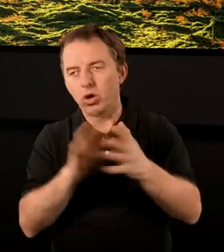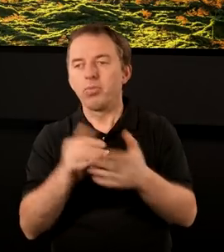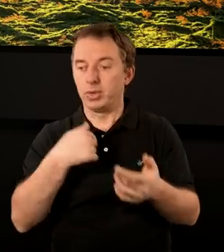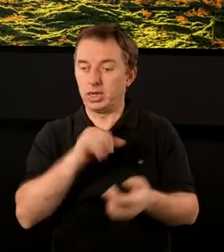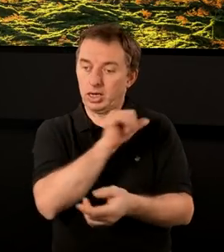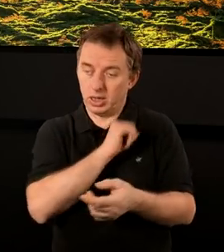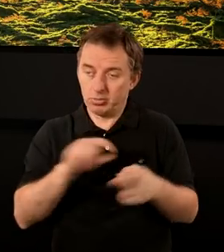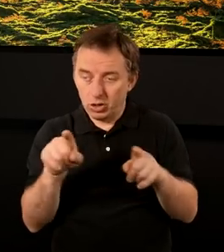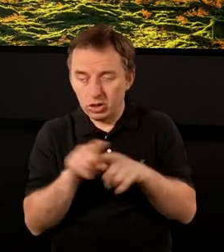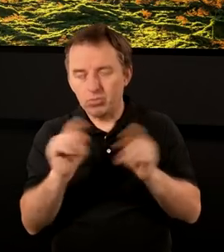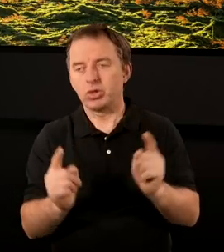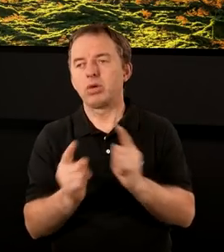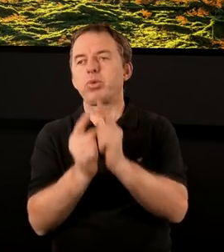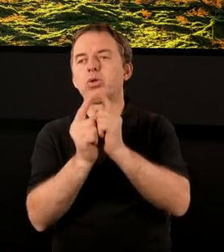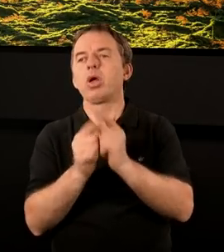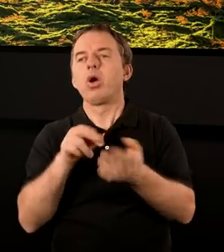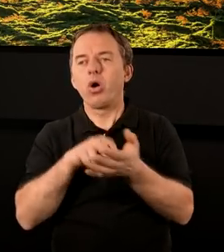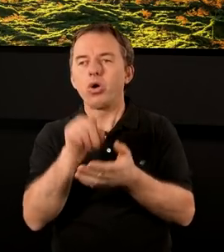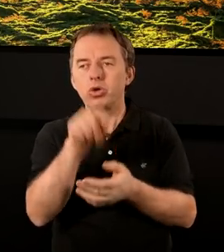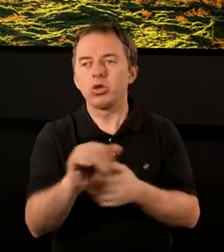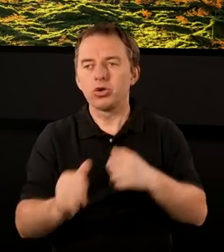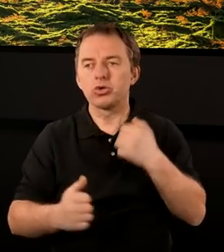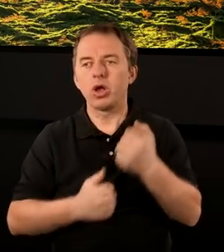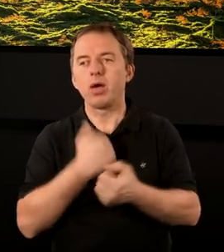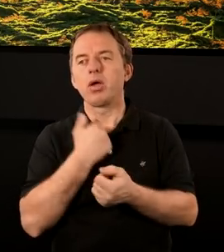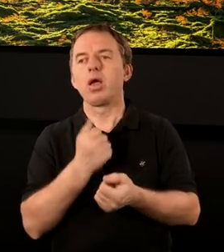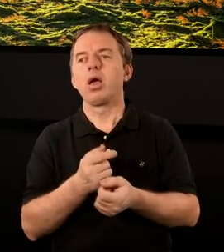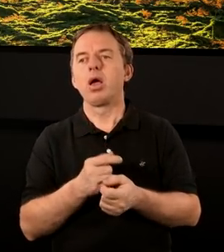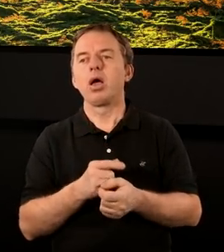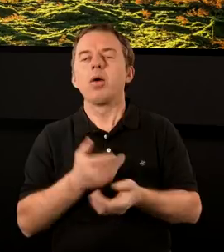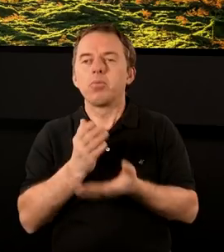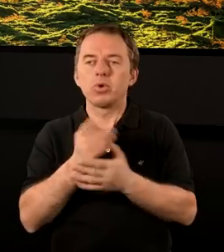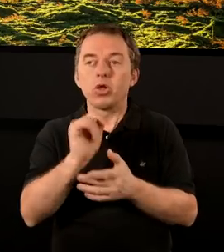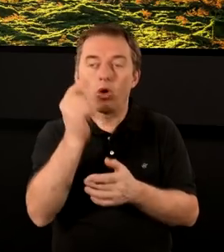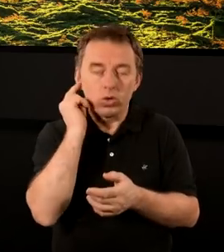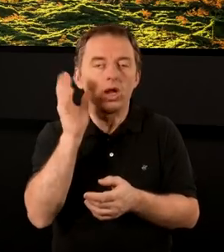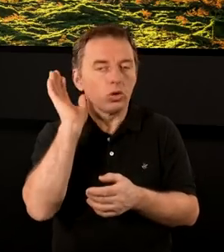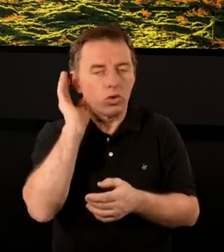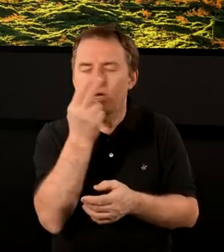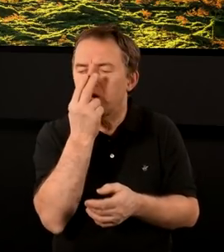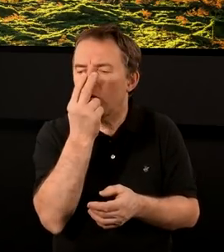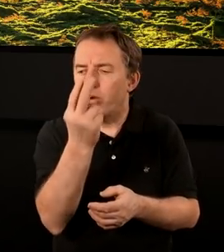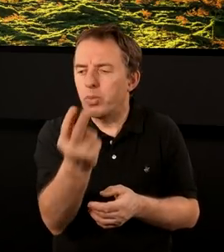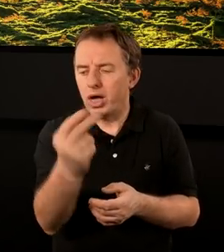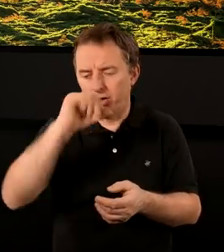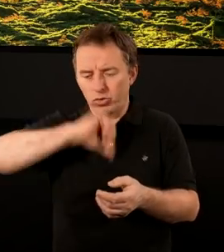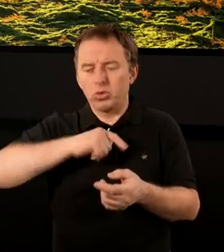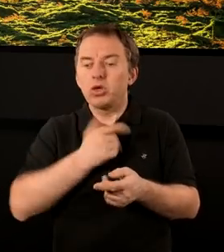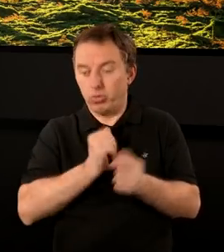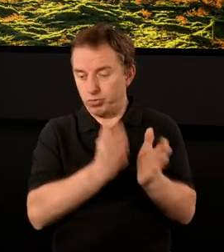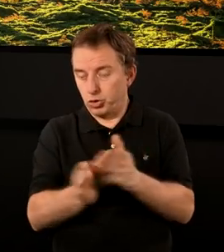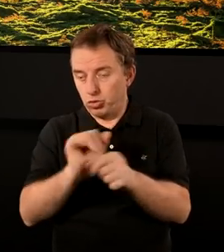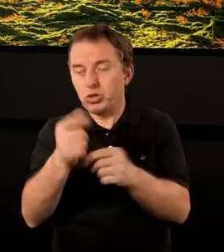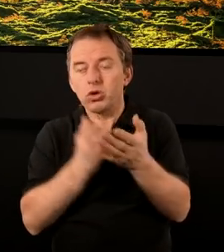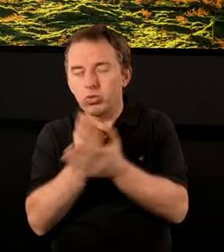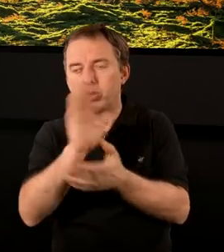zbór, mnie samego. I chodzi o to, żeby kto ma uszy, niechaj słucha, żeby to zobaczyć. Kiedy